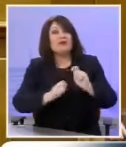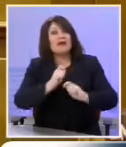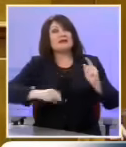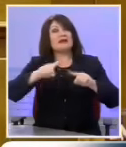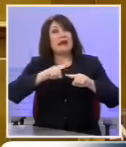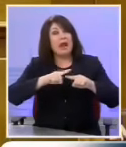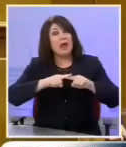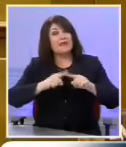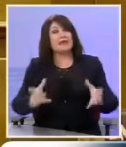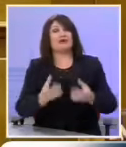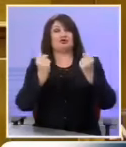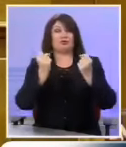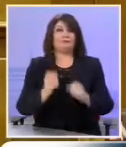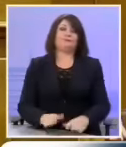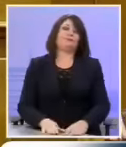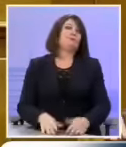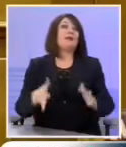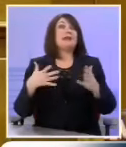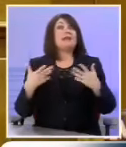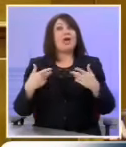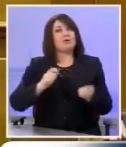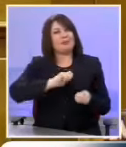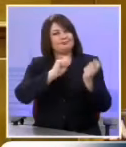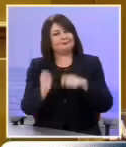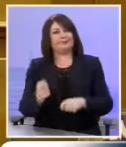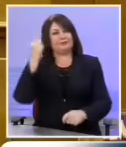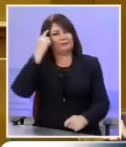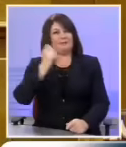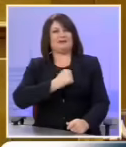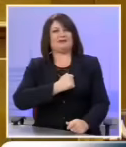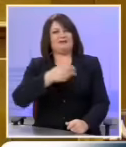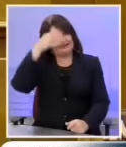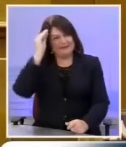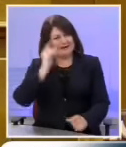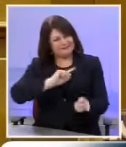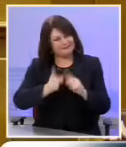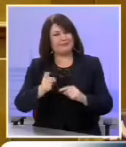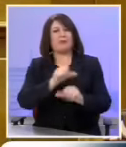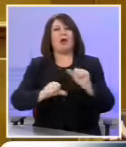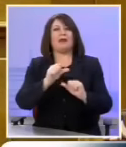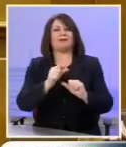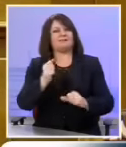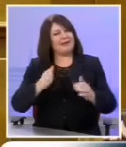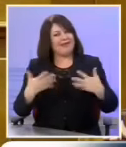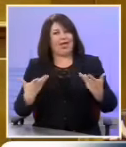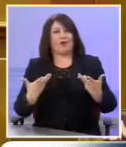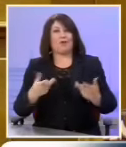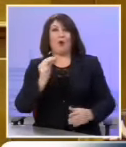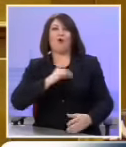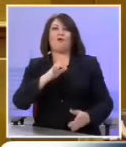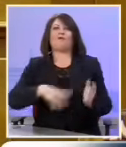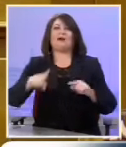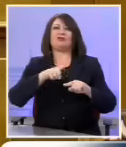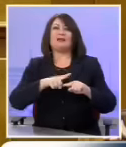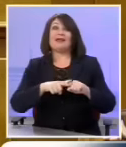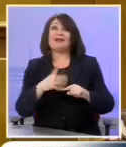Χαίρομαι για την μεταστροφή και θεωρώ ότι είναι ωφέλιμη για τον τόπο. Αλλά δεν υπάρχει και ένα